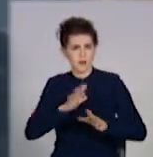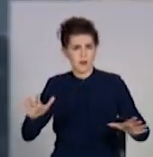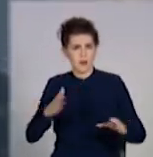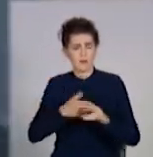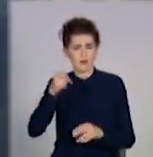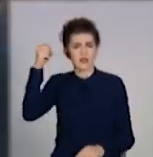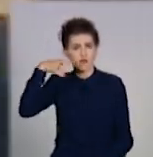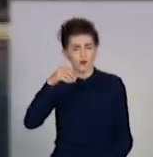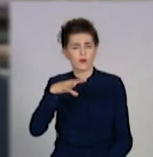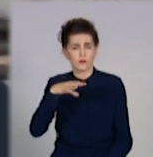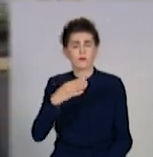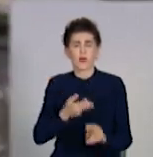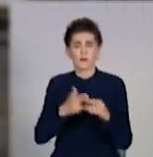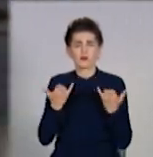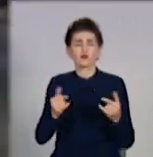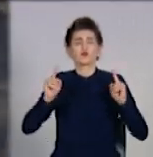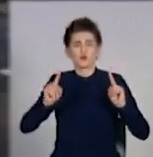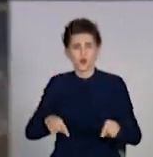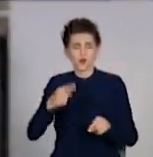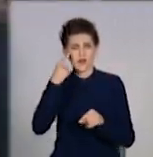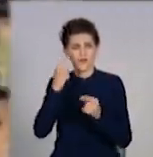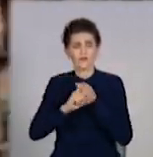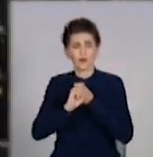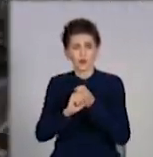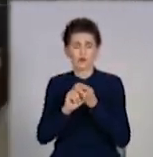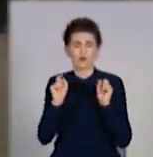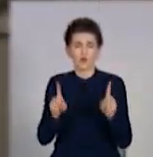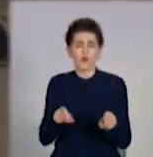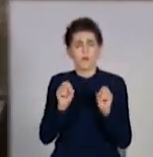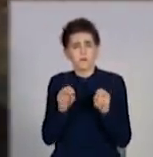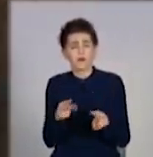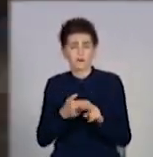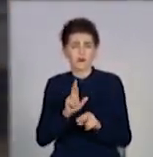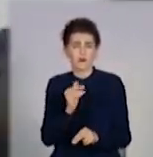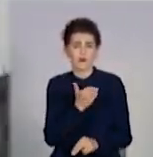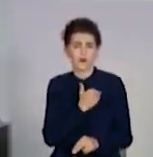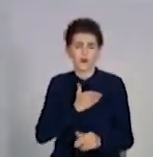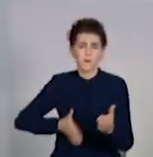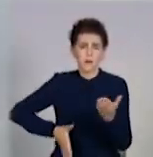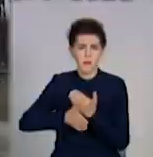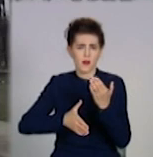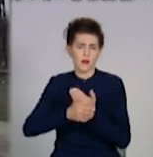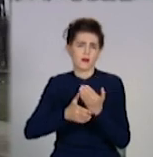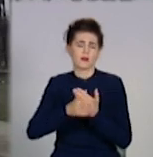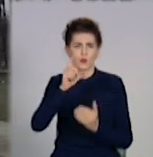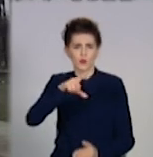коронавірусу – це в якомусь сенсі також війна, ділиться чоловік. Тільки атакує невидимий ворог.